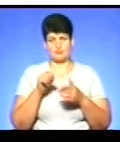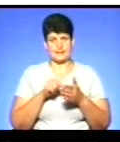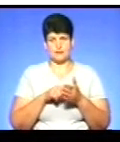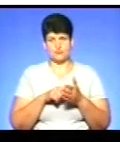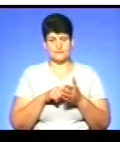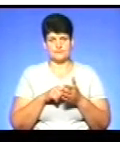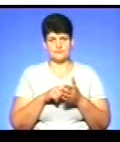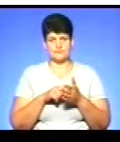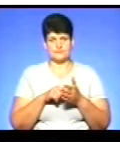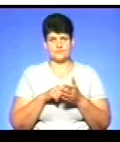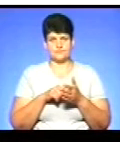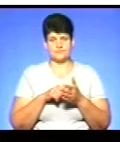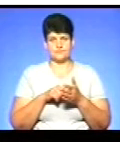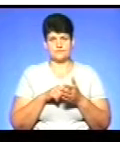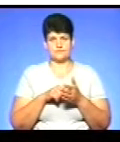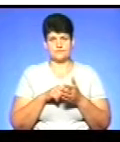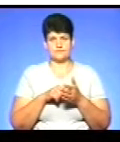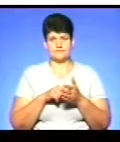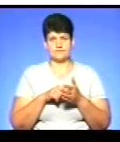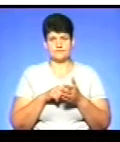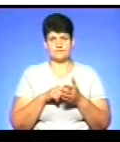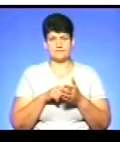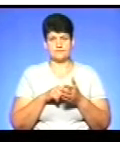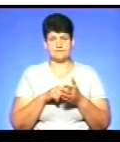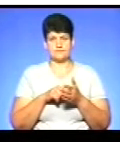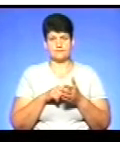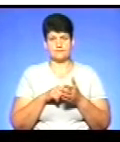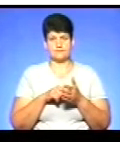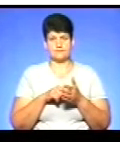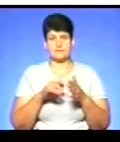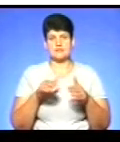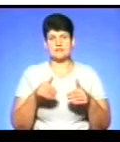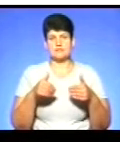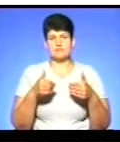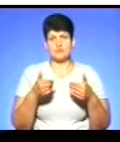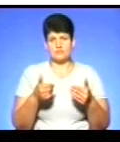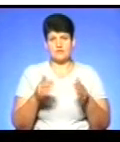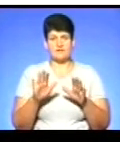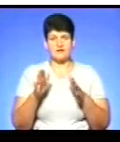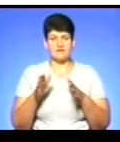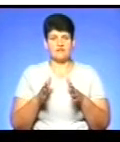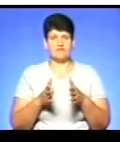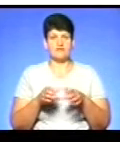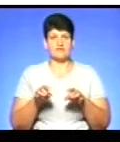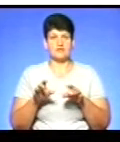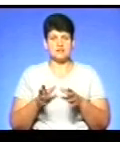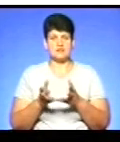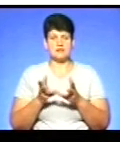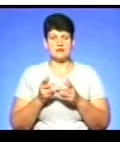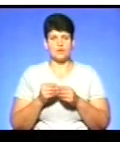запропонований варіант вирішення за рахунок